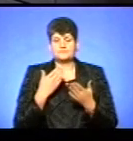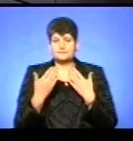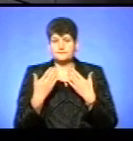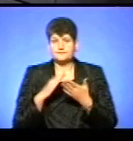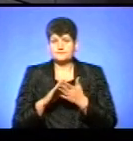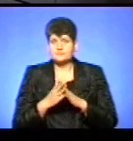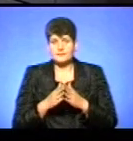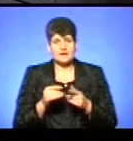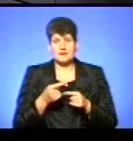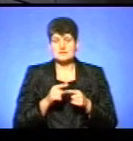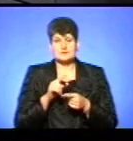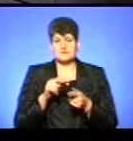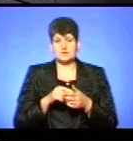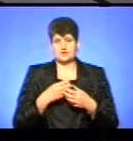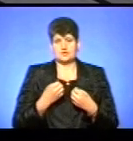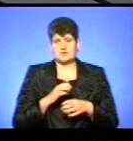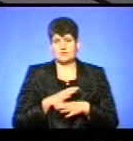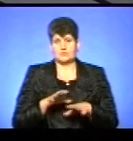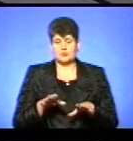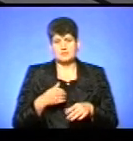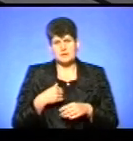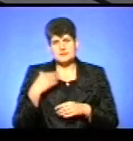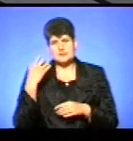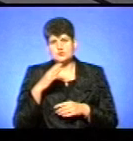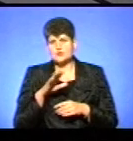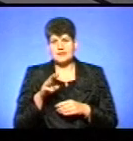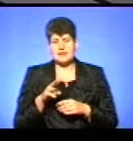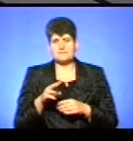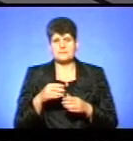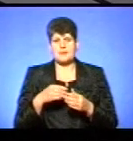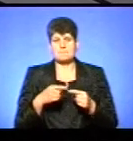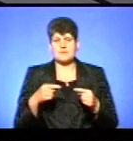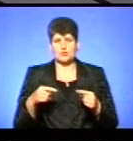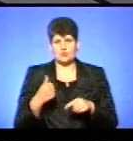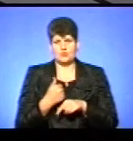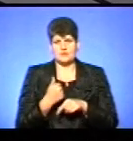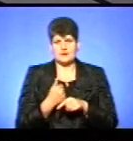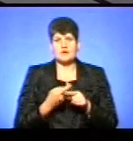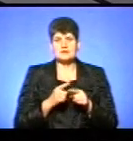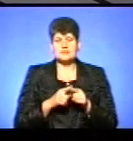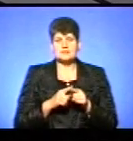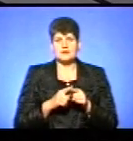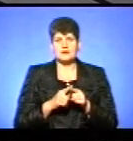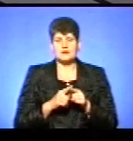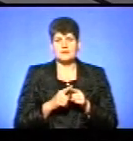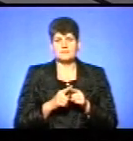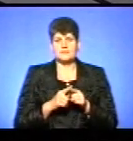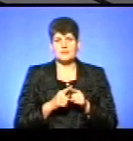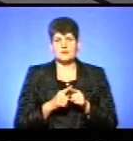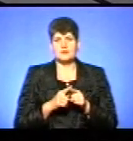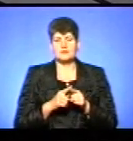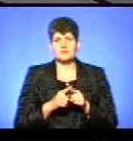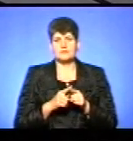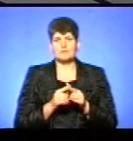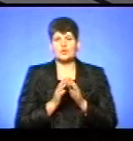це питання ще не поставало. А мені здається, що не майно тут головне, а головне – це молитовне спілкування між